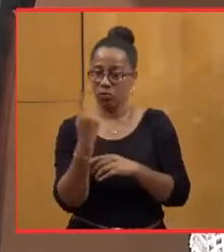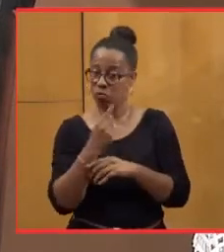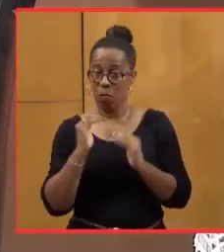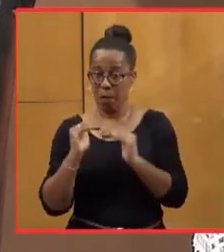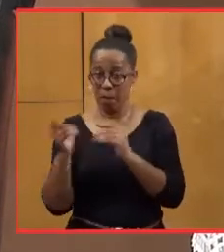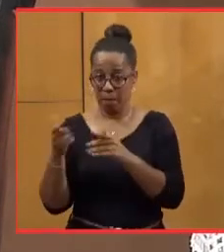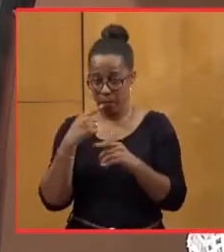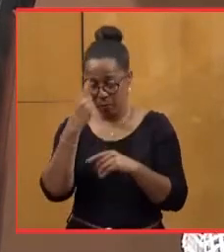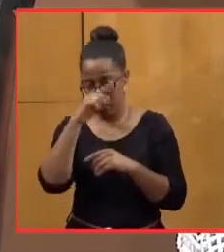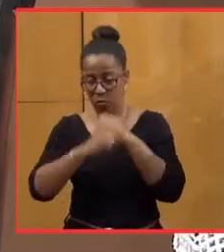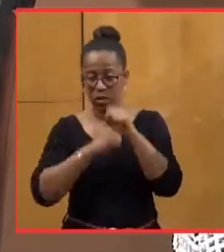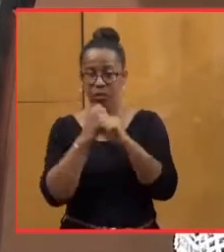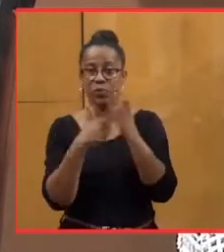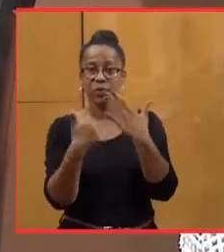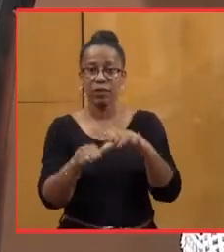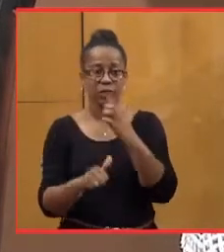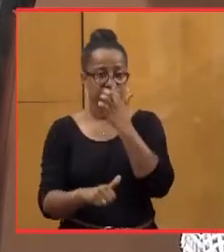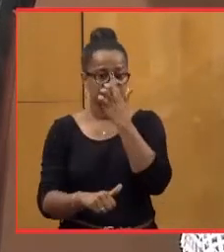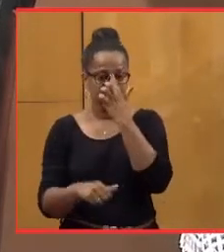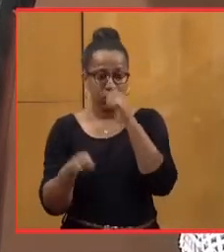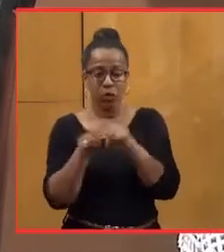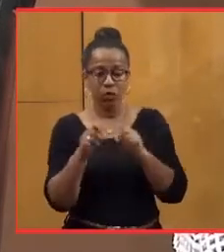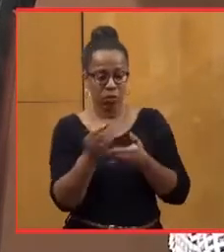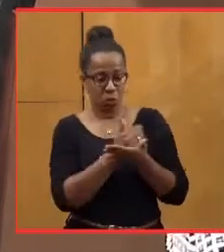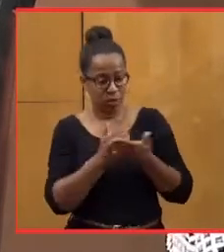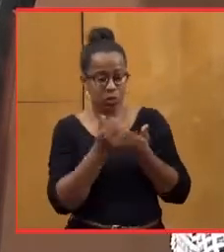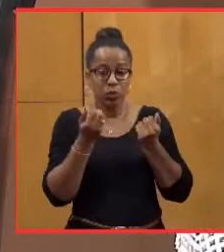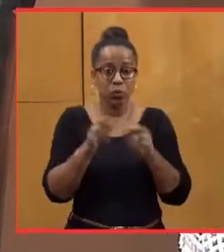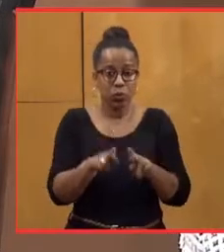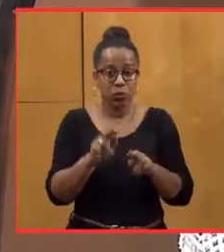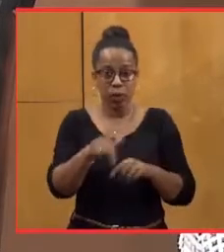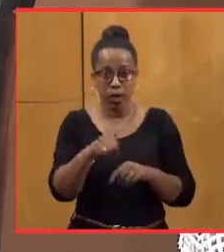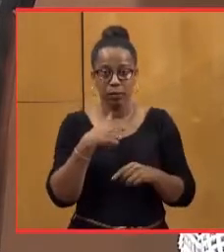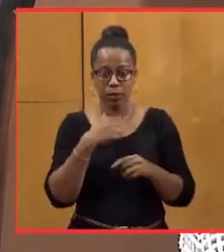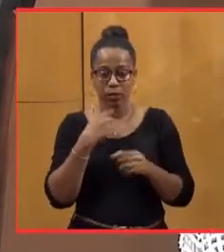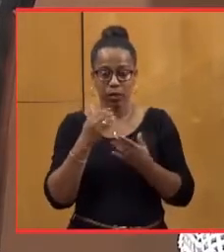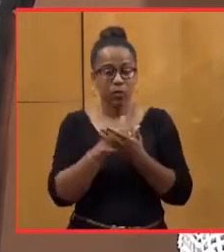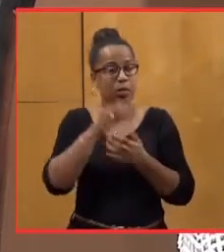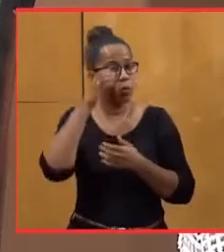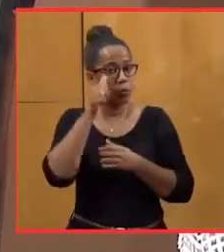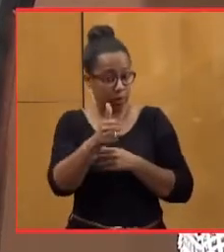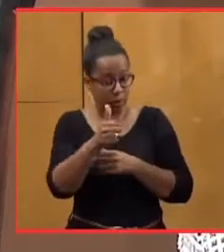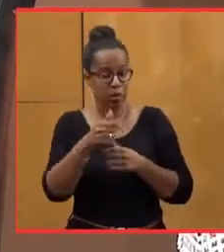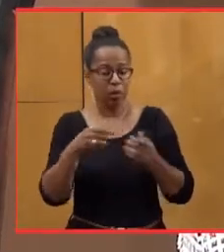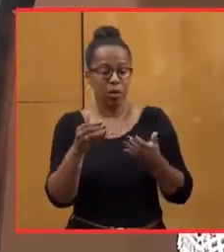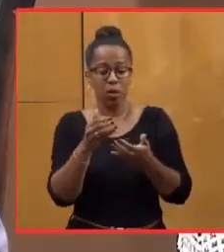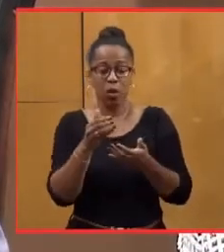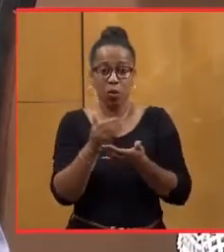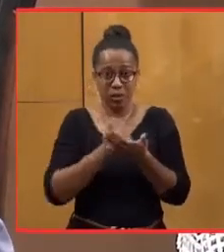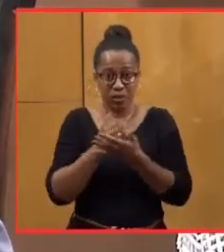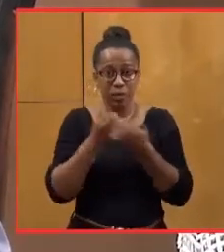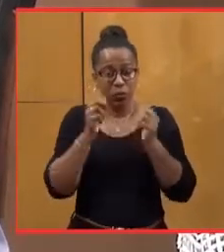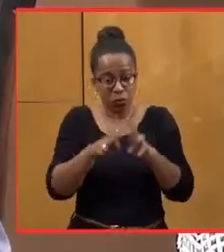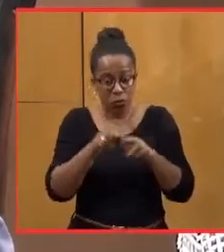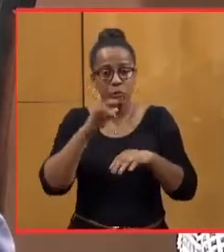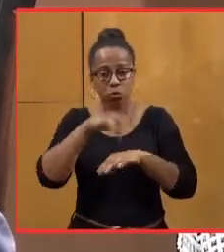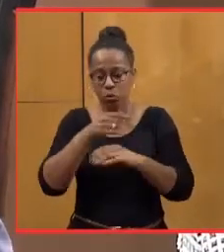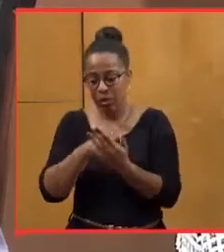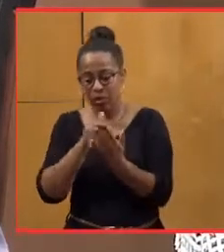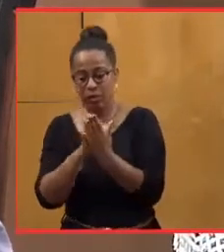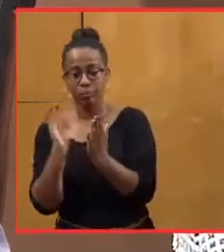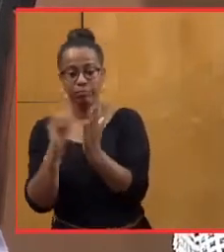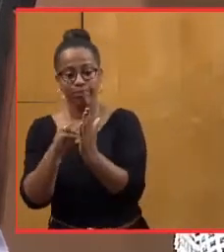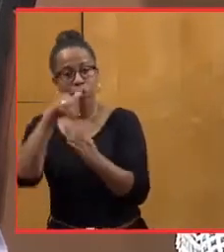pour 2016. Et des recettes certaines, écoutez bien, des recettes certaines inscrites dans le document